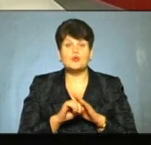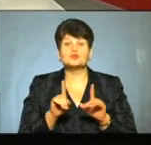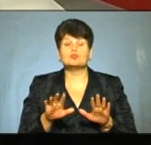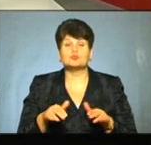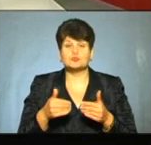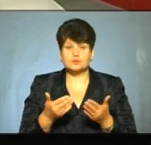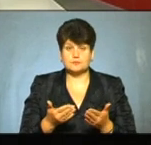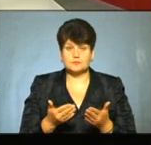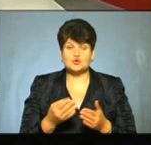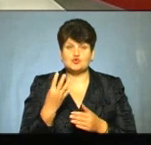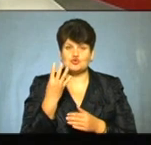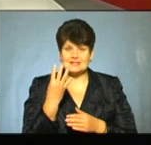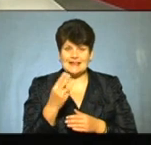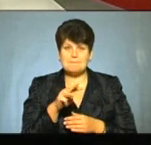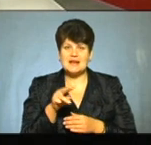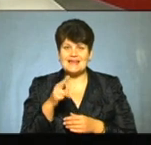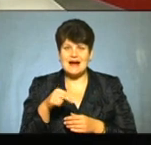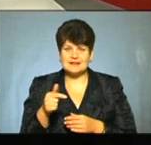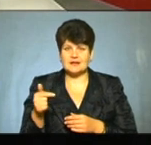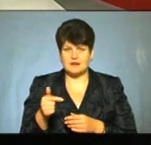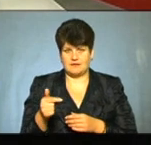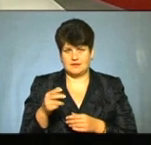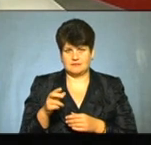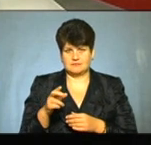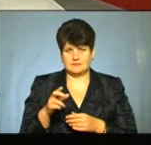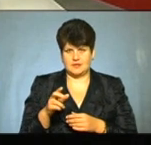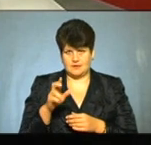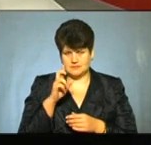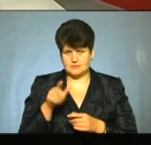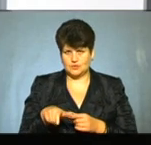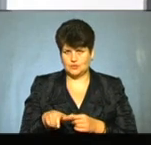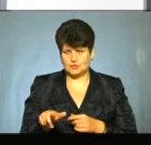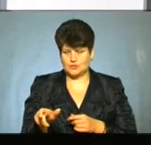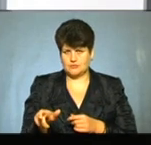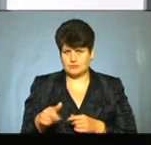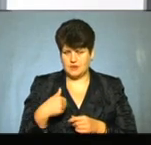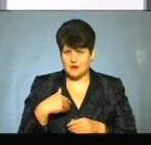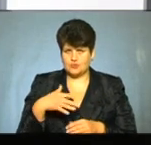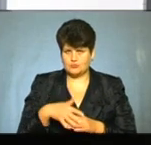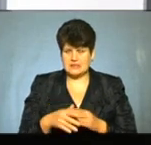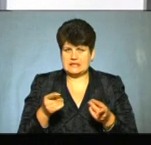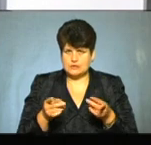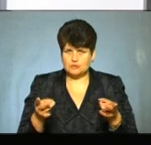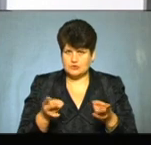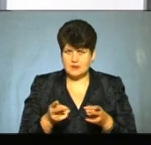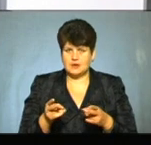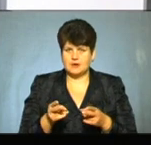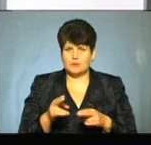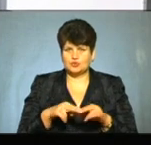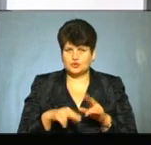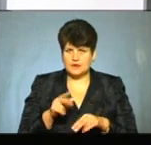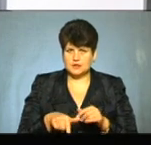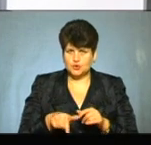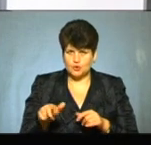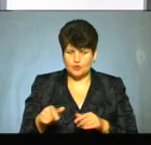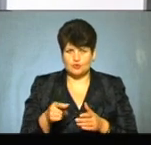дорожній фонд, як розподіляти, 4 мільярди гривень на комунальні дороги. Я визнаю, дійсно, треба будувати дорогу міжчортковим і